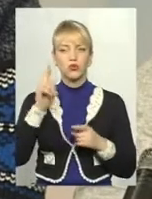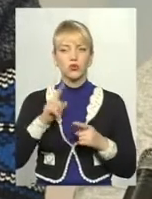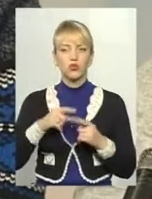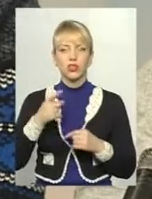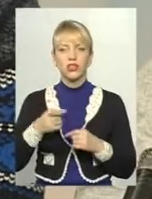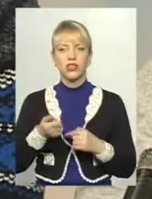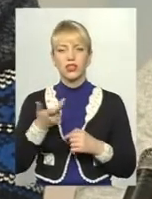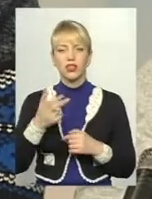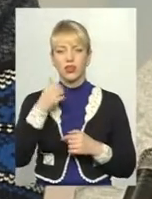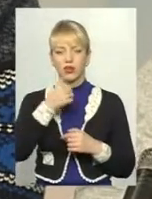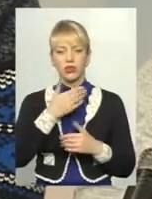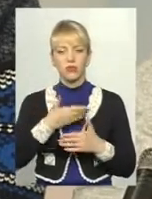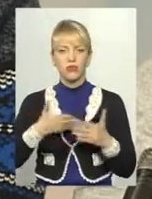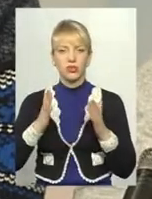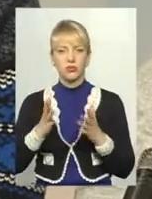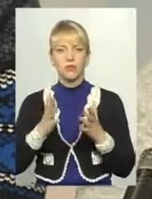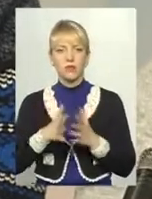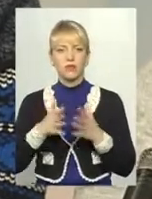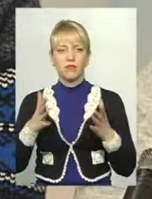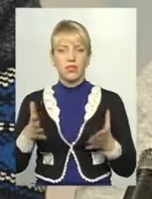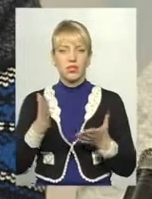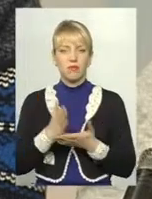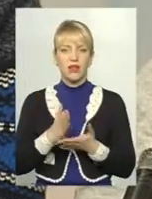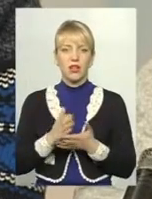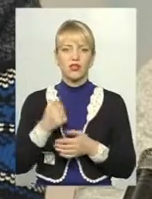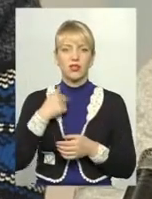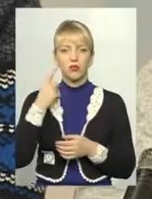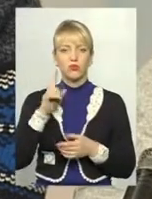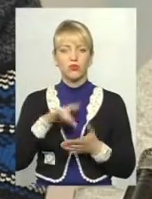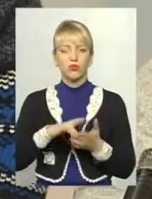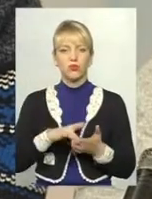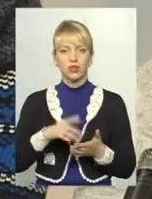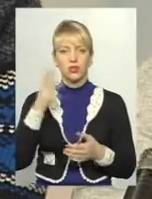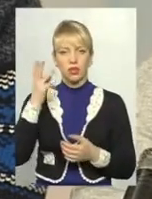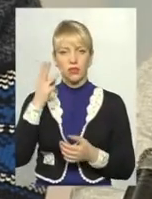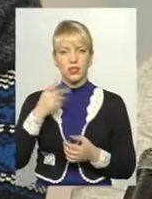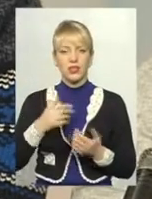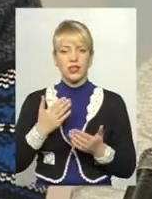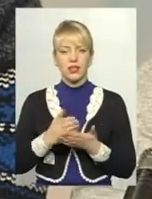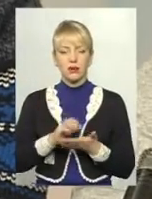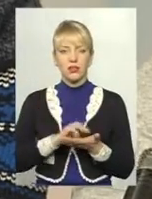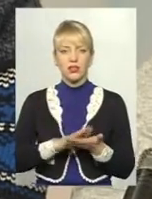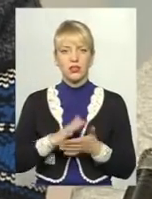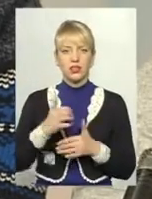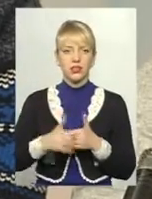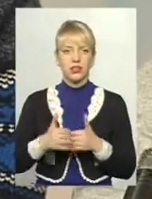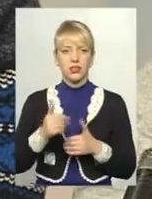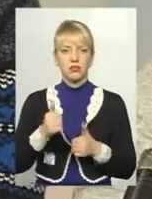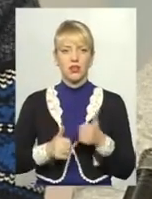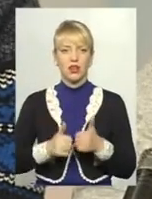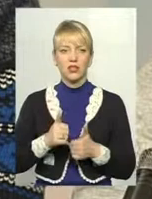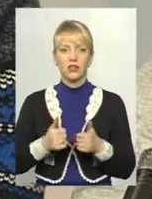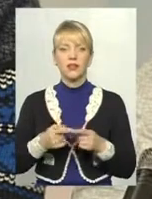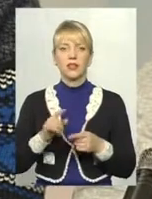років ми будемо ще більше ймати. Сьогодні наші туристи хмельницькі мають показники на змаганнях і